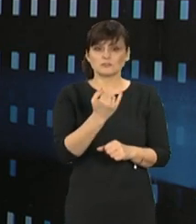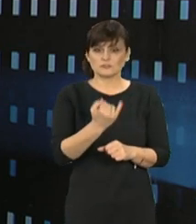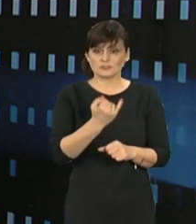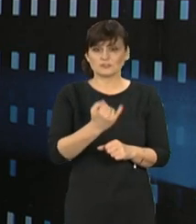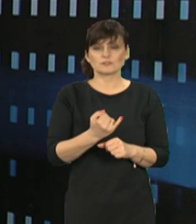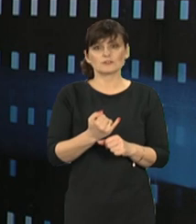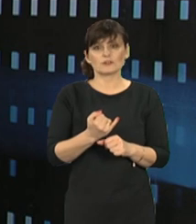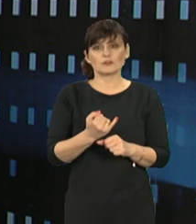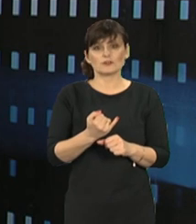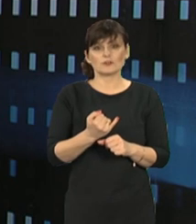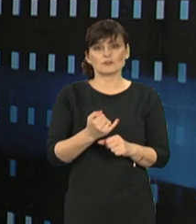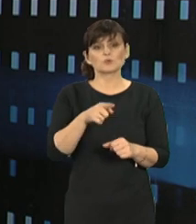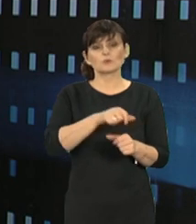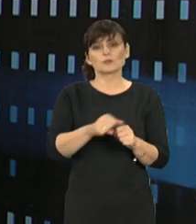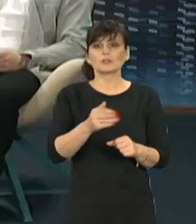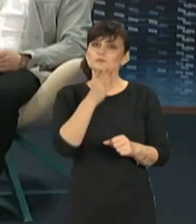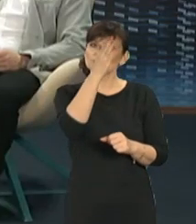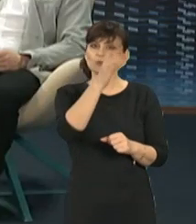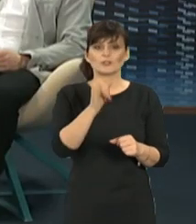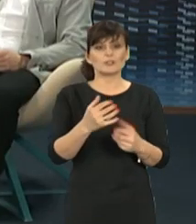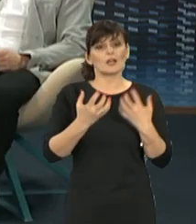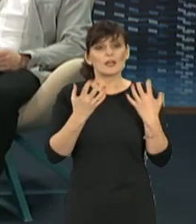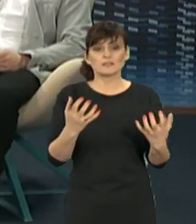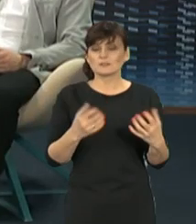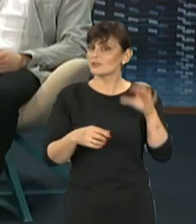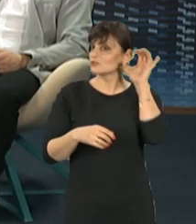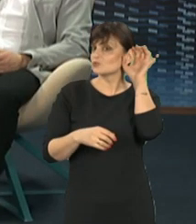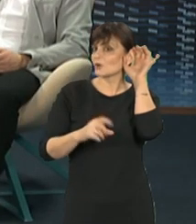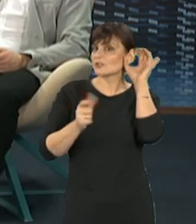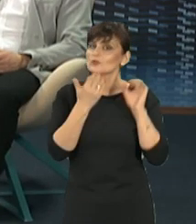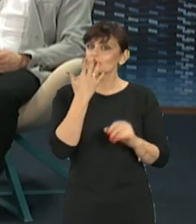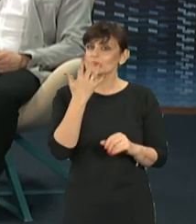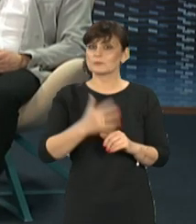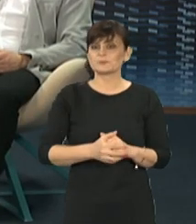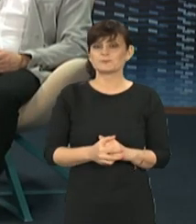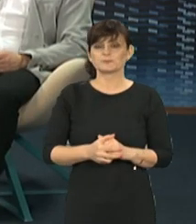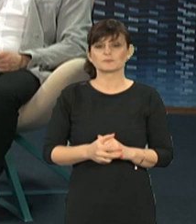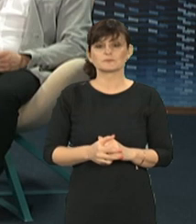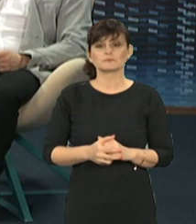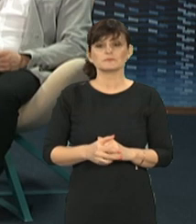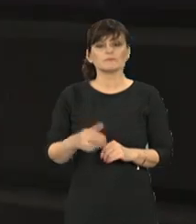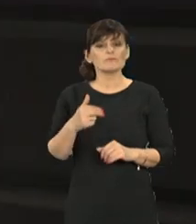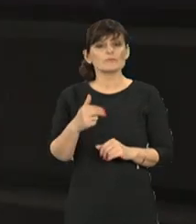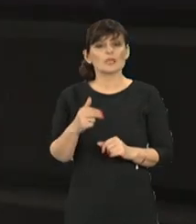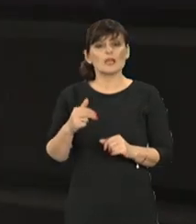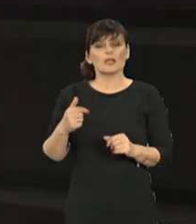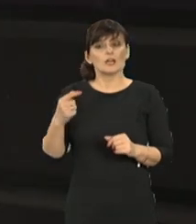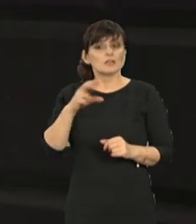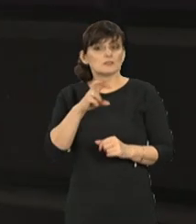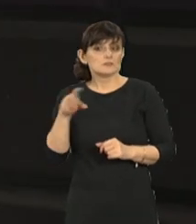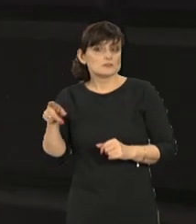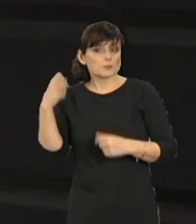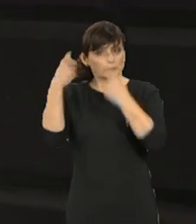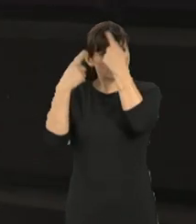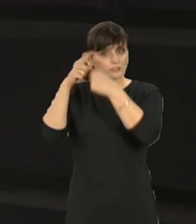to jest po prostu przyszłość. Dziecko chętnie chłonie jak gąbka, prawda? dokładnie, dokładnie. Czyli podsumowując naszą rozmowę,